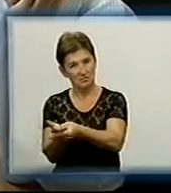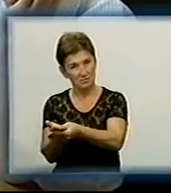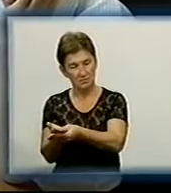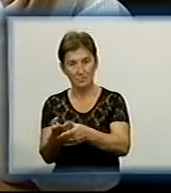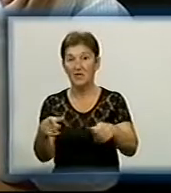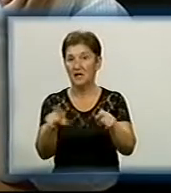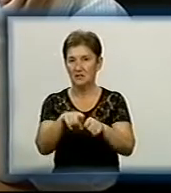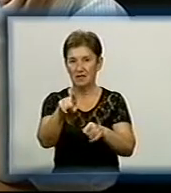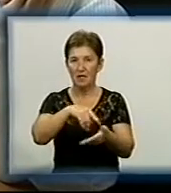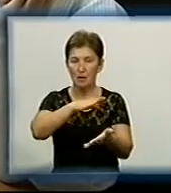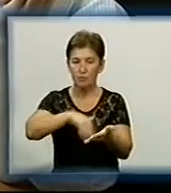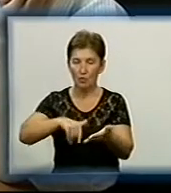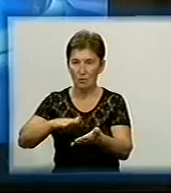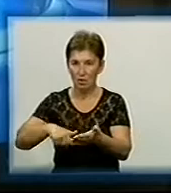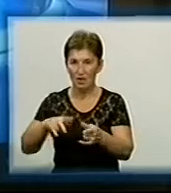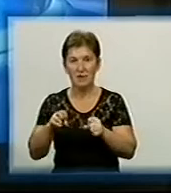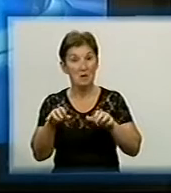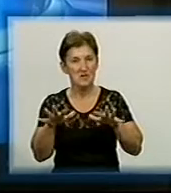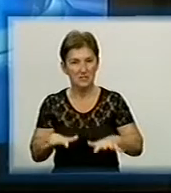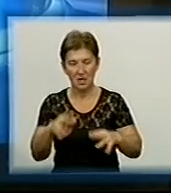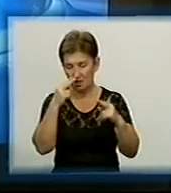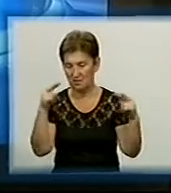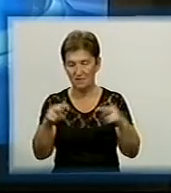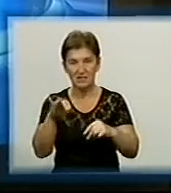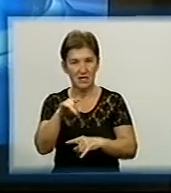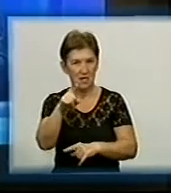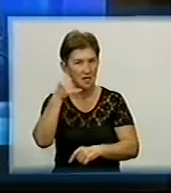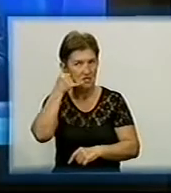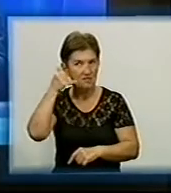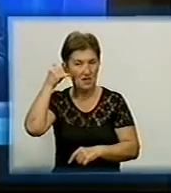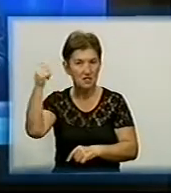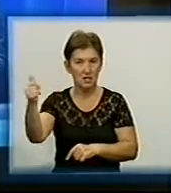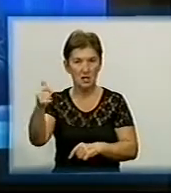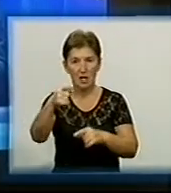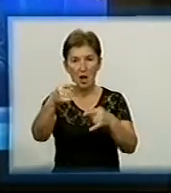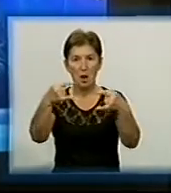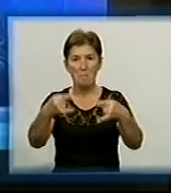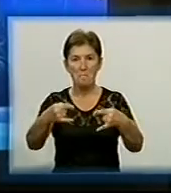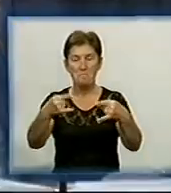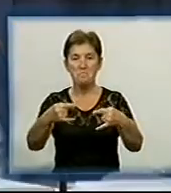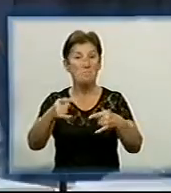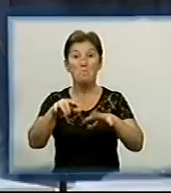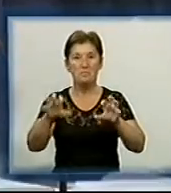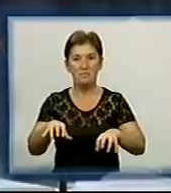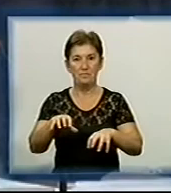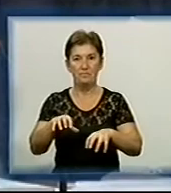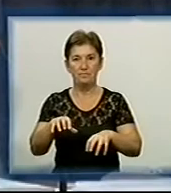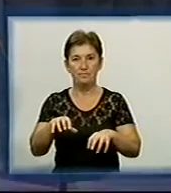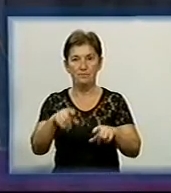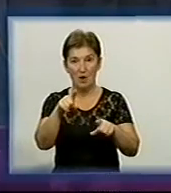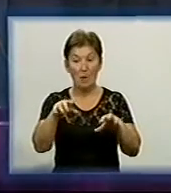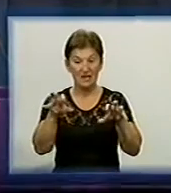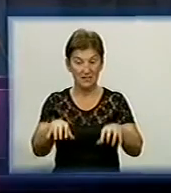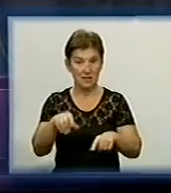подібні промихи у роботі чиновників на місцях свідчать і дзвінки президенту Під час прямого ефіру «Діалог з країною» Президенту